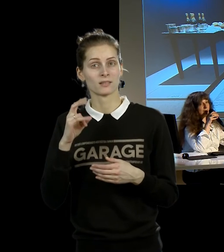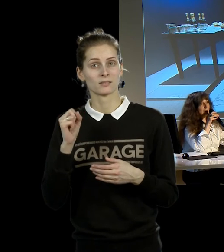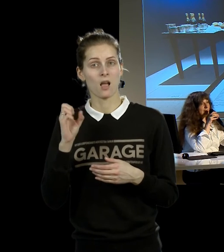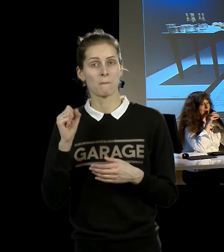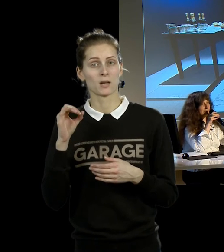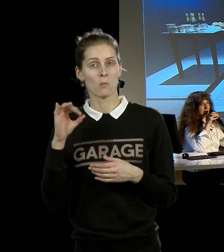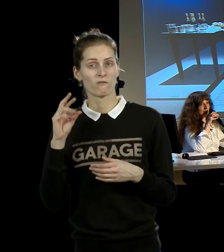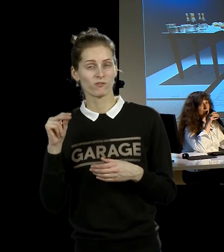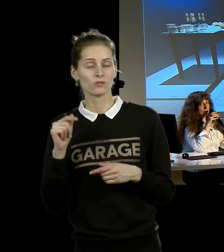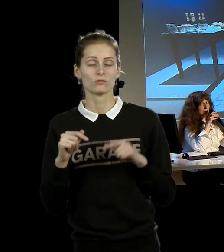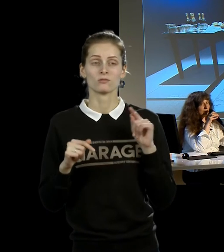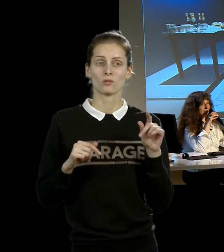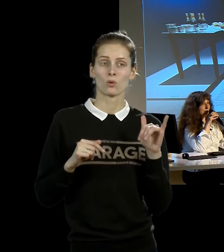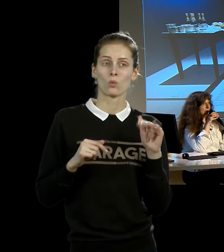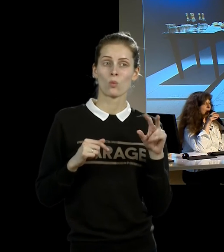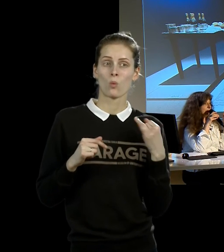тела.